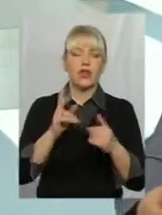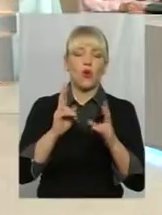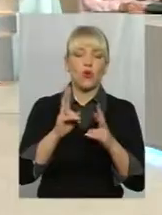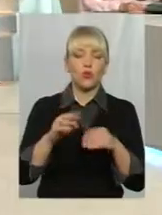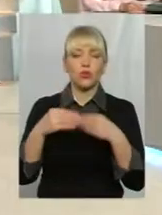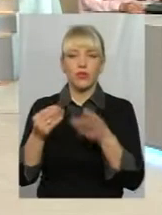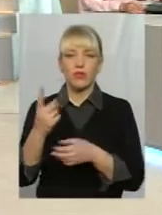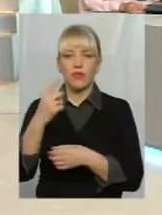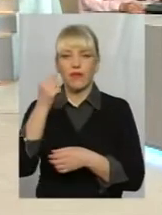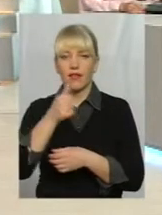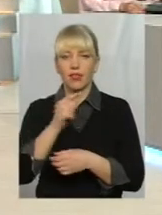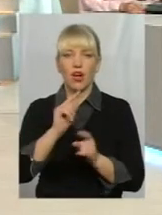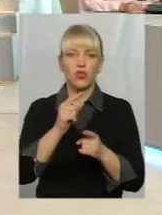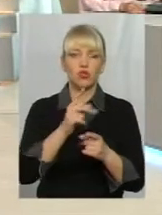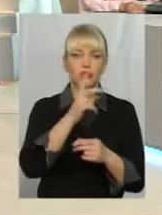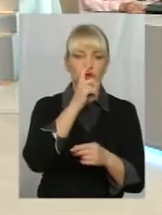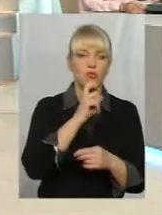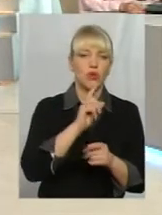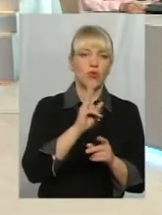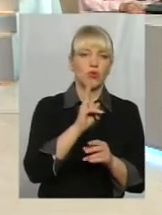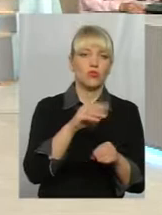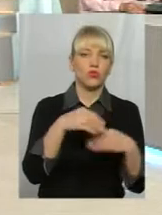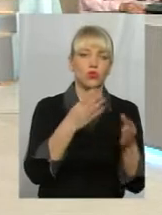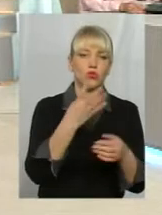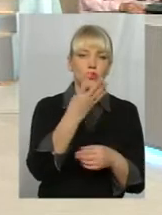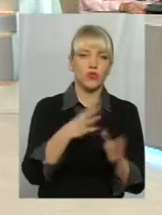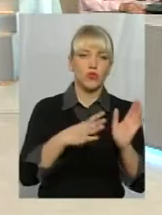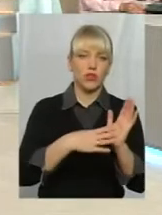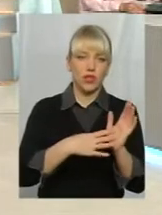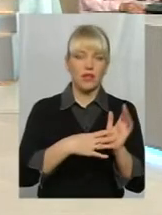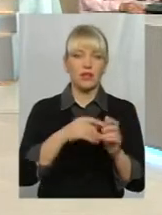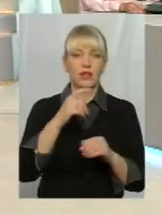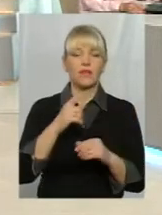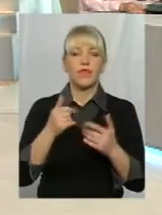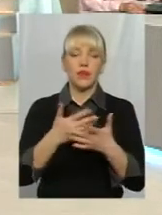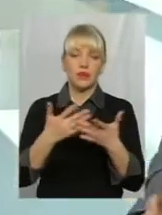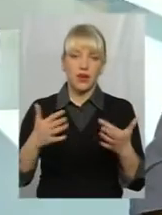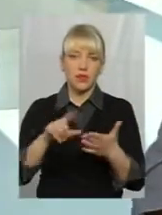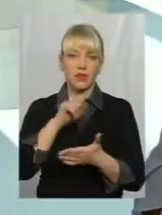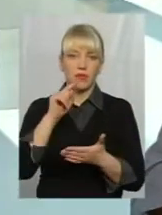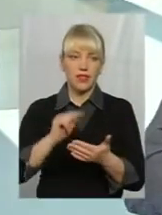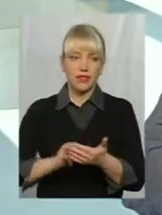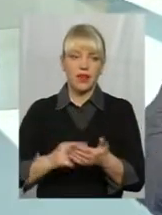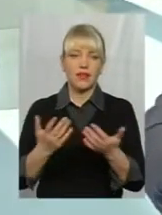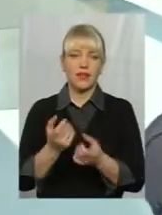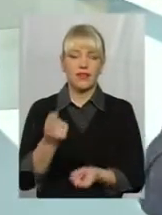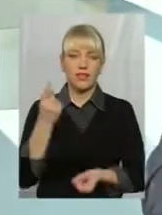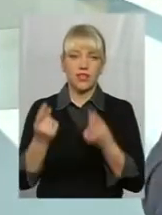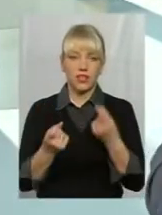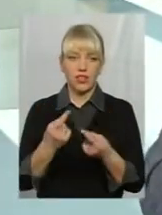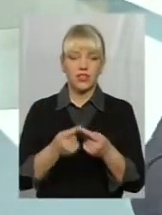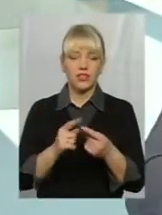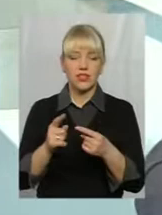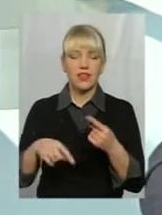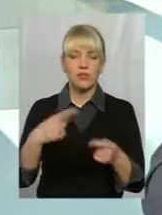на рік, комусь чомусь на 49, не зрозуміло, що там до того часу доживе. І багато інших питань, які на сьогоднішній день виникають, вони наступні.